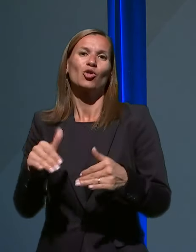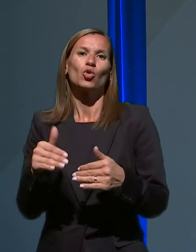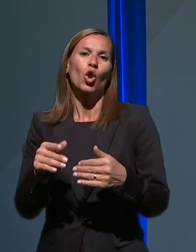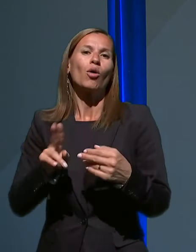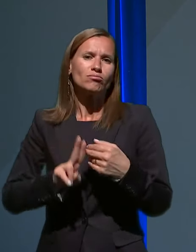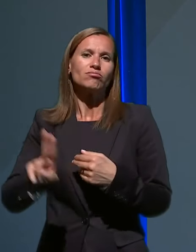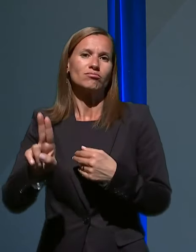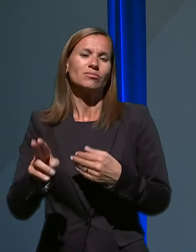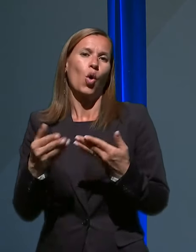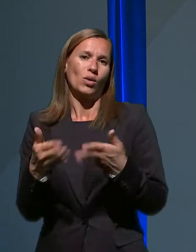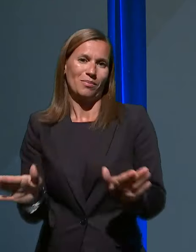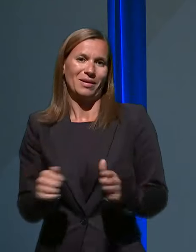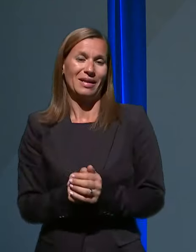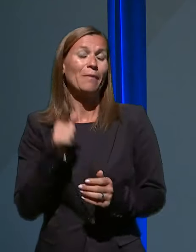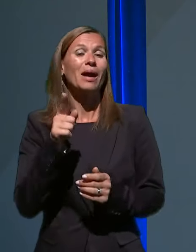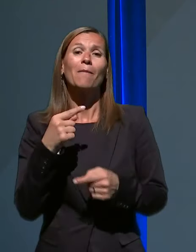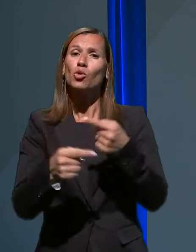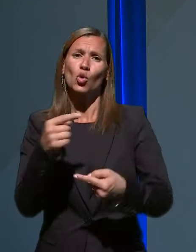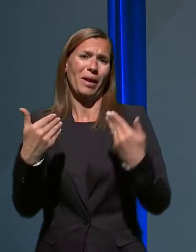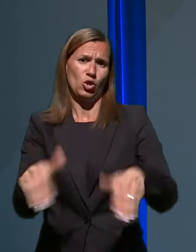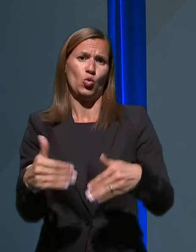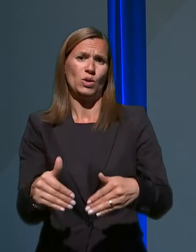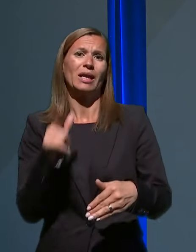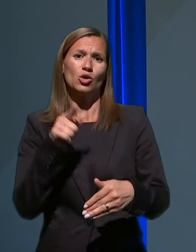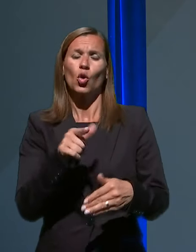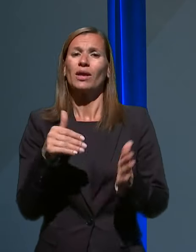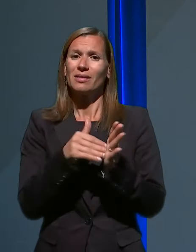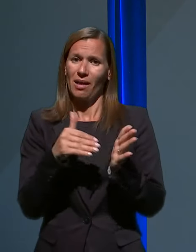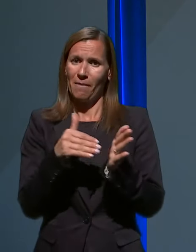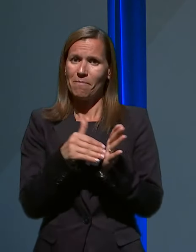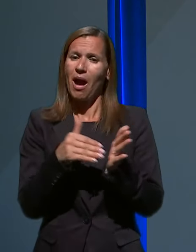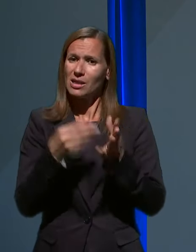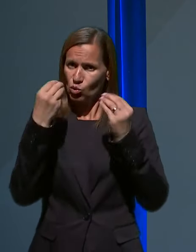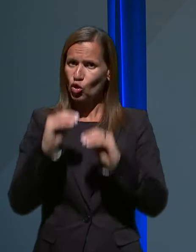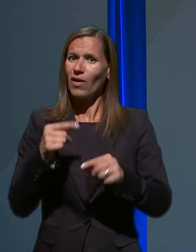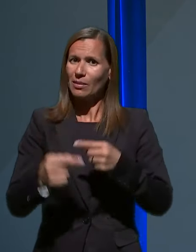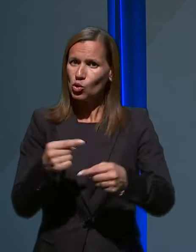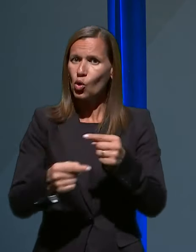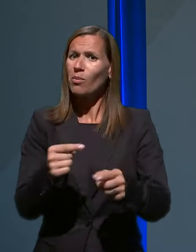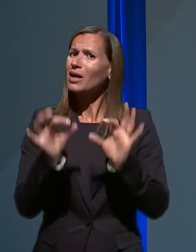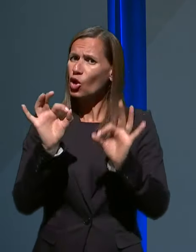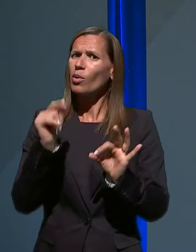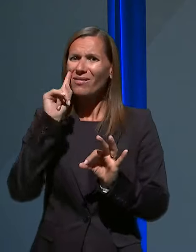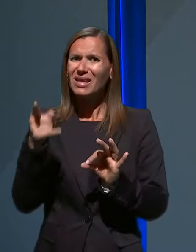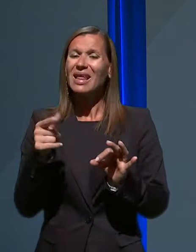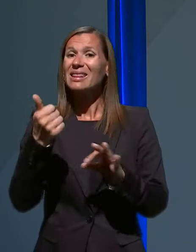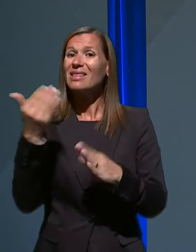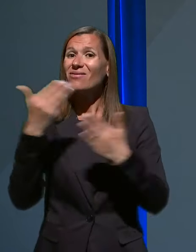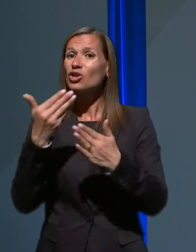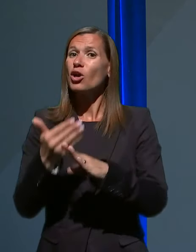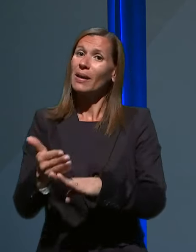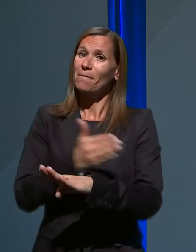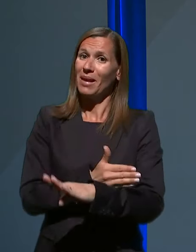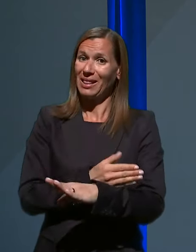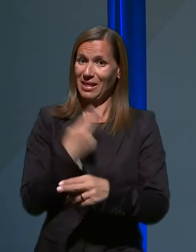jasno predpisan, tako da morda, če kdo posluša danes, to je dobro vedeti, da ga na večer pred elektivnim